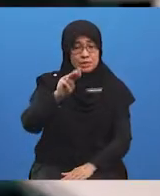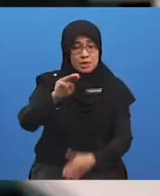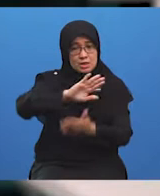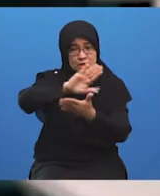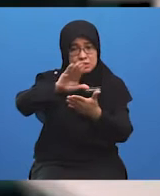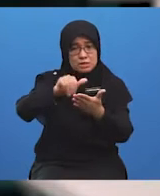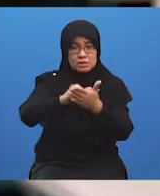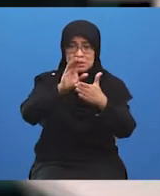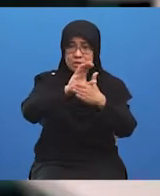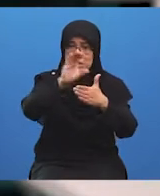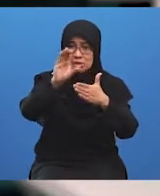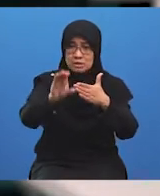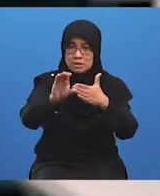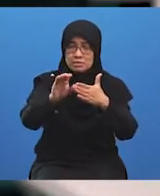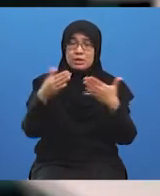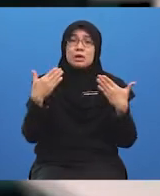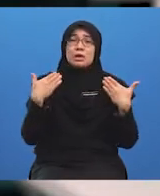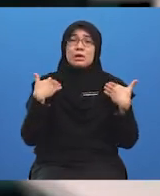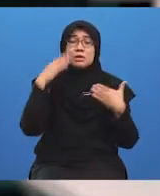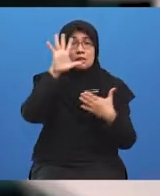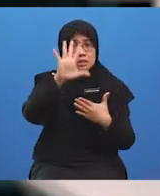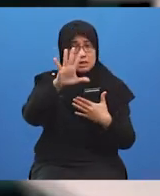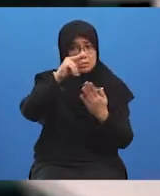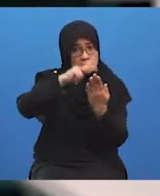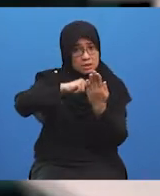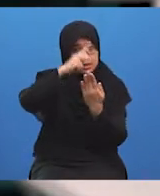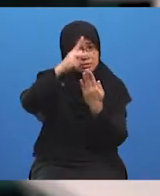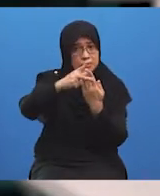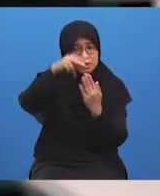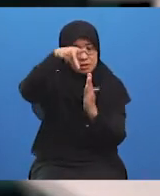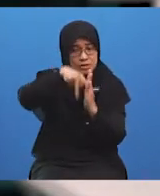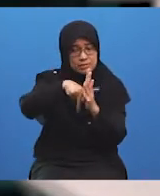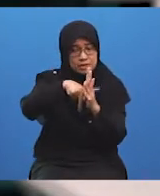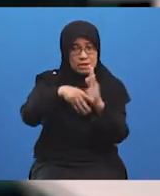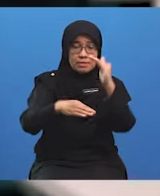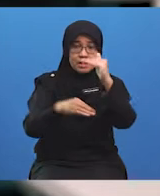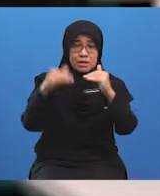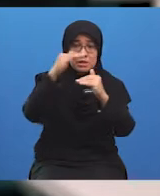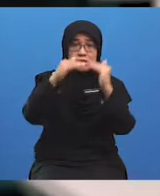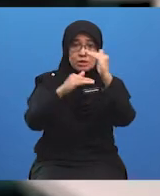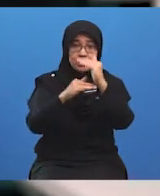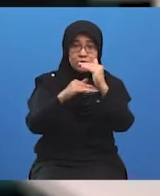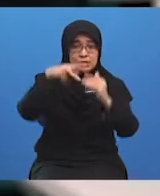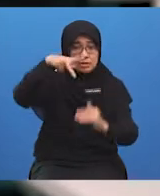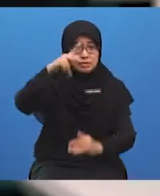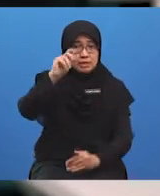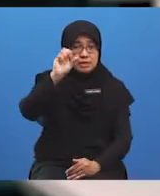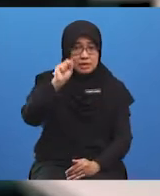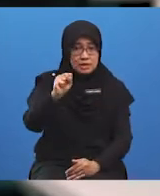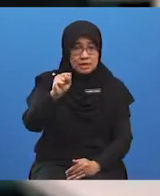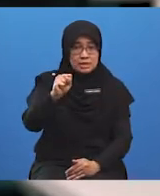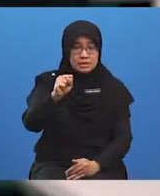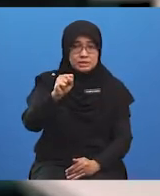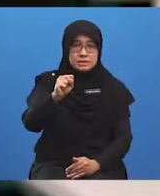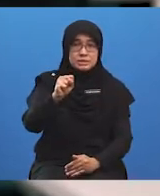kesimpulannya terdapat 5 program pembangunan PKS yang dijalankan oleh kerajaan dalam